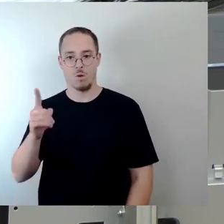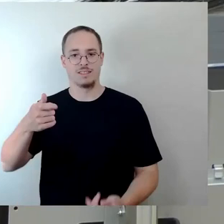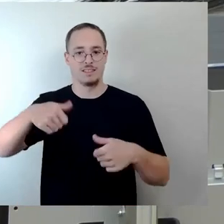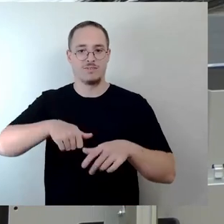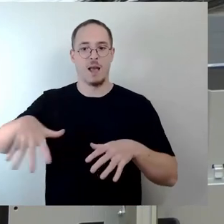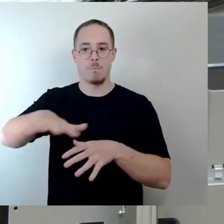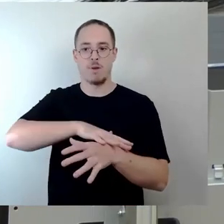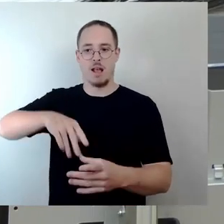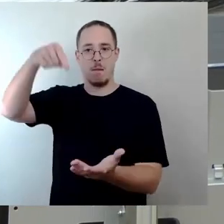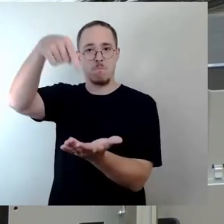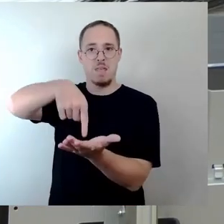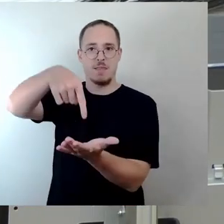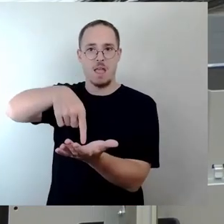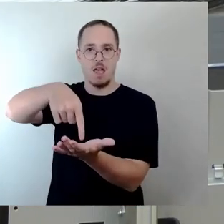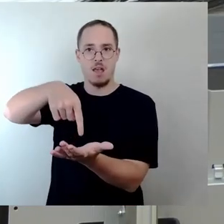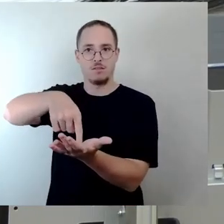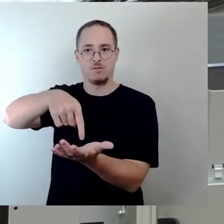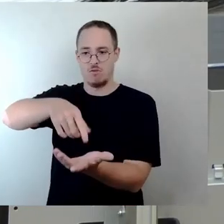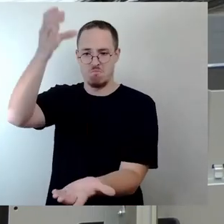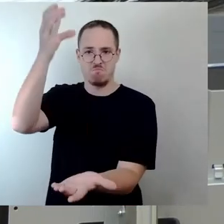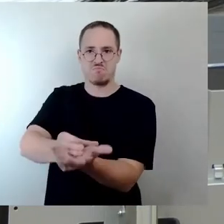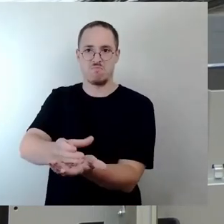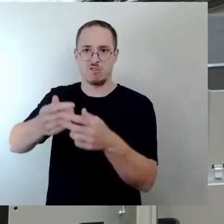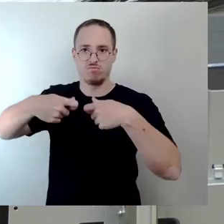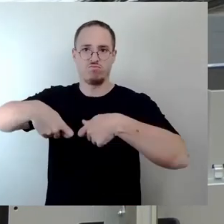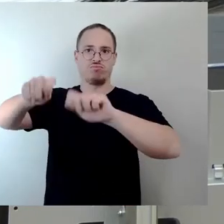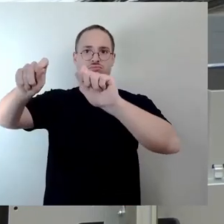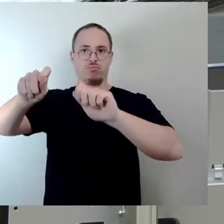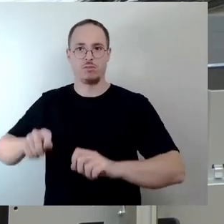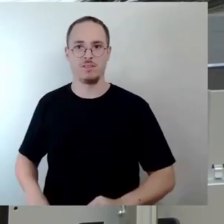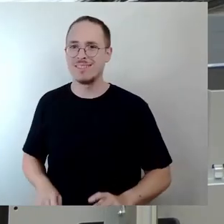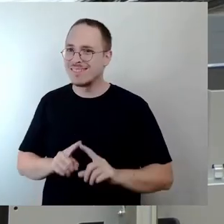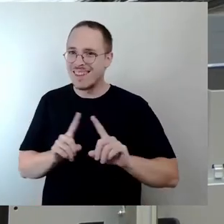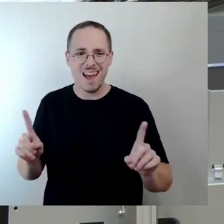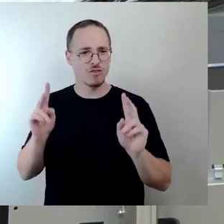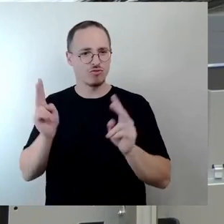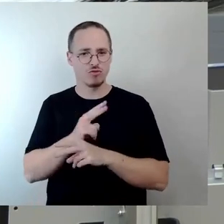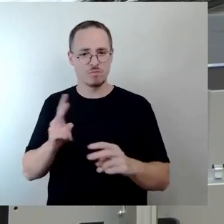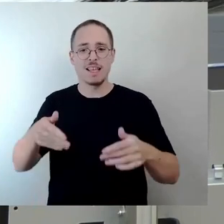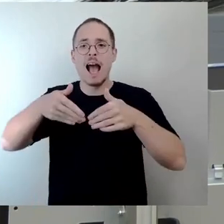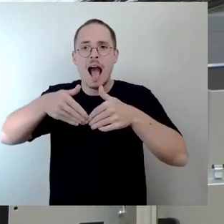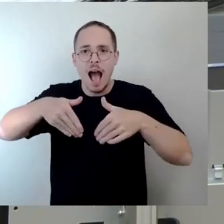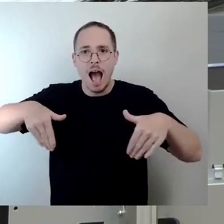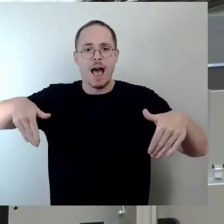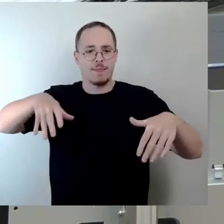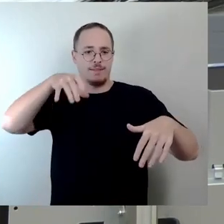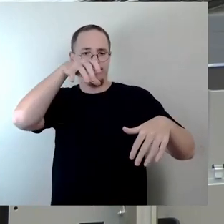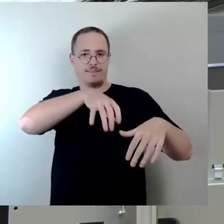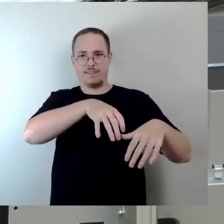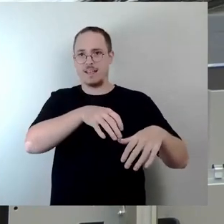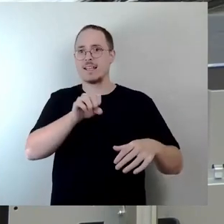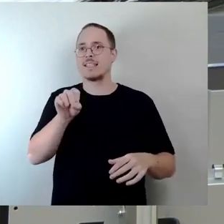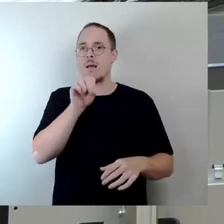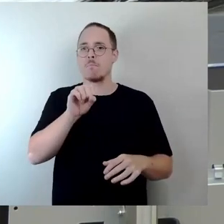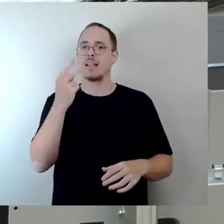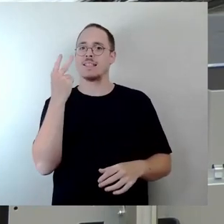Zwingerpark hineingebaut. Es wird am Rande des Zwingerparks gebaut, genau in der Verlängerung des Semper 2, welches schon dort steht. Nämlich